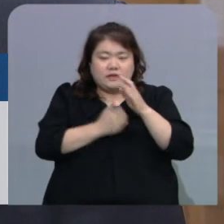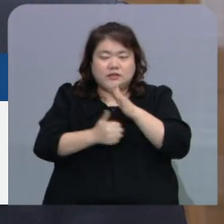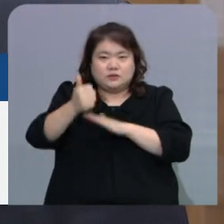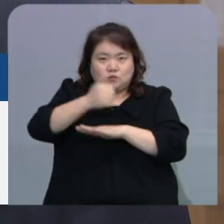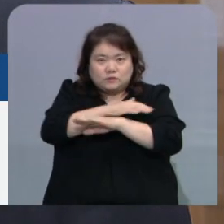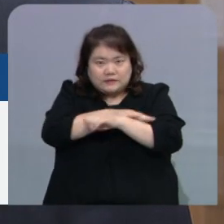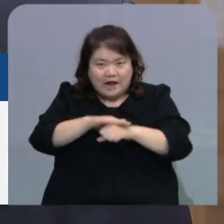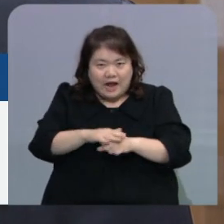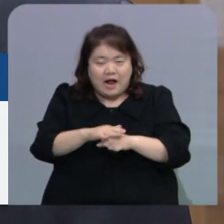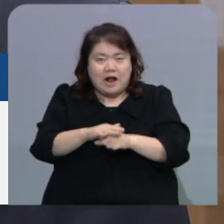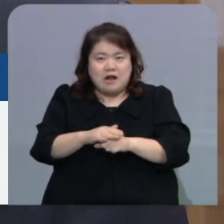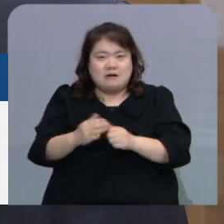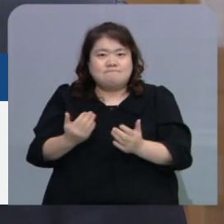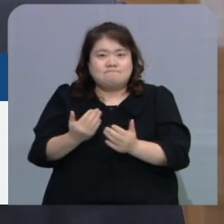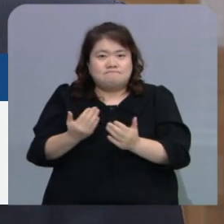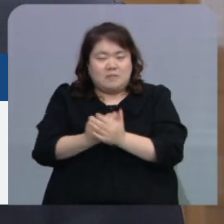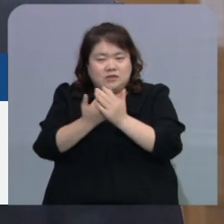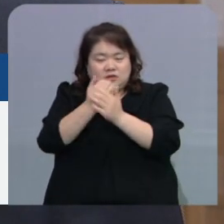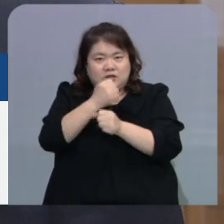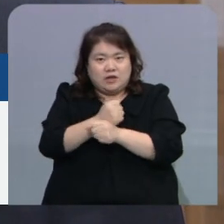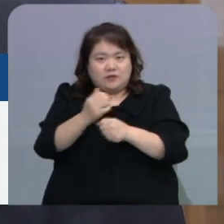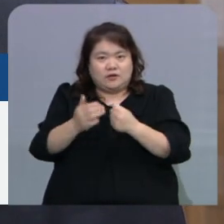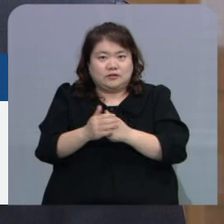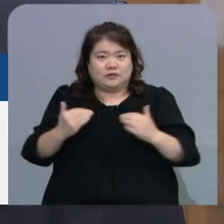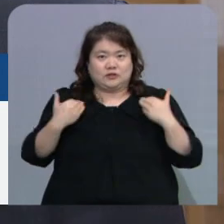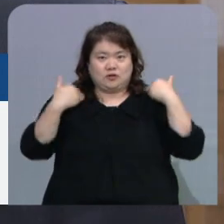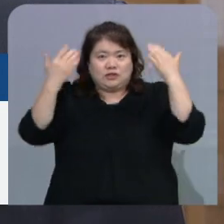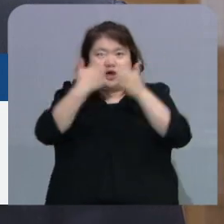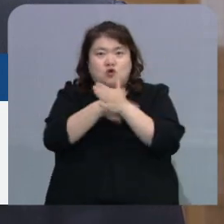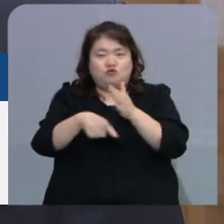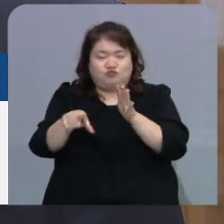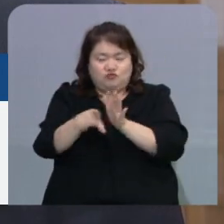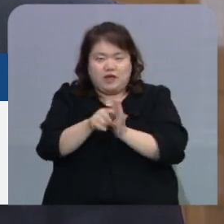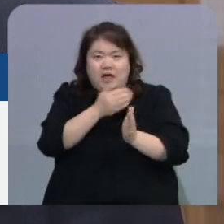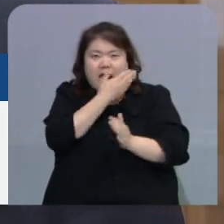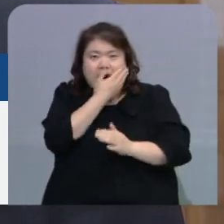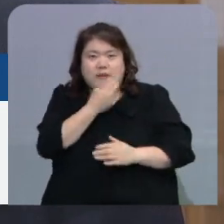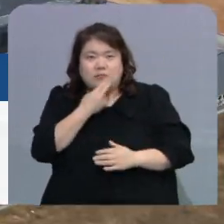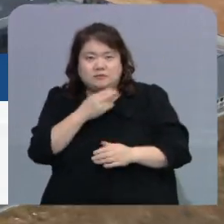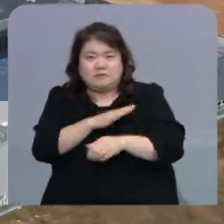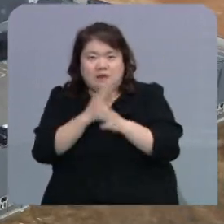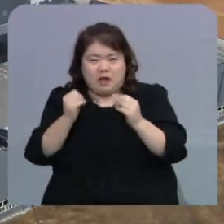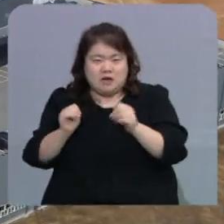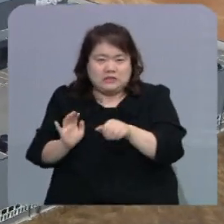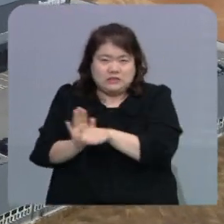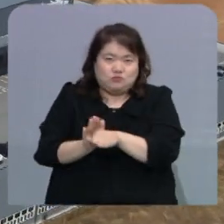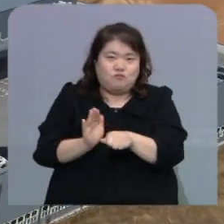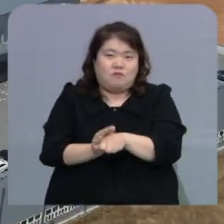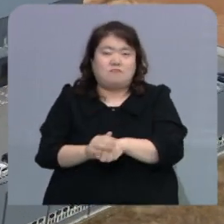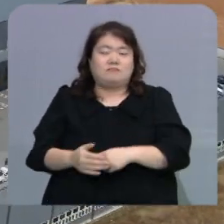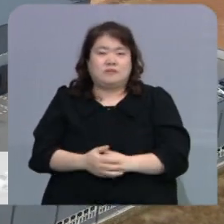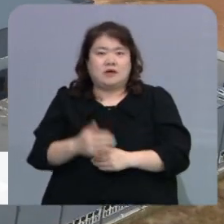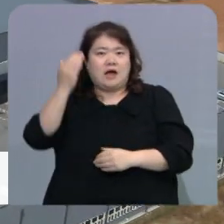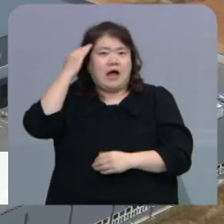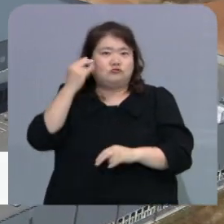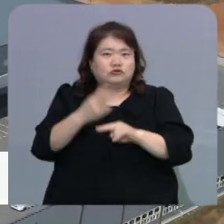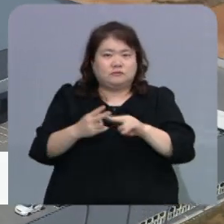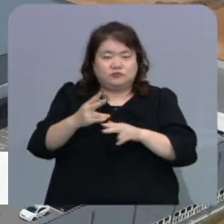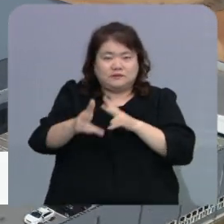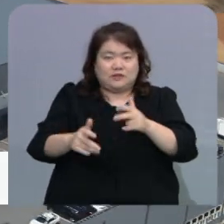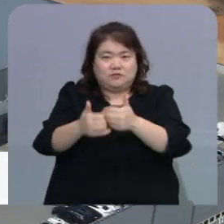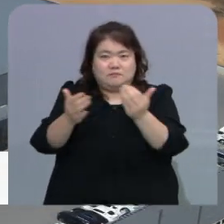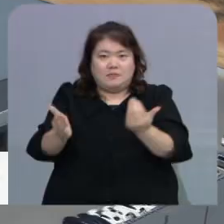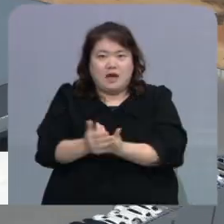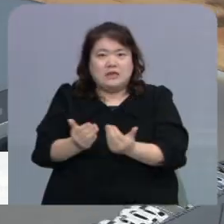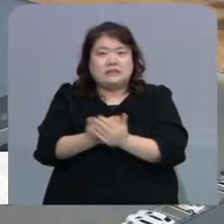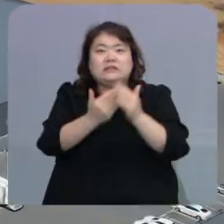정착해 글로벌 식품기업으로 성장할 수 있도록 아낌없이 지원하겠습니다. 한국식품산업 클러스터